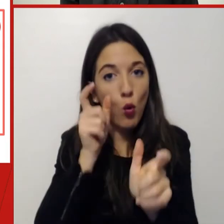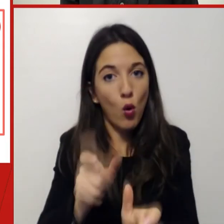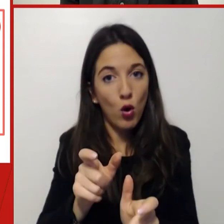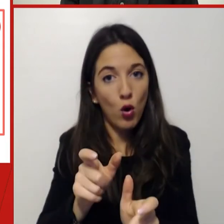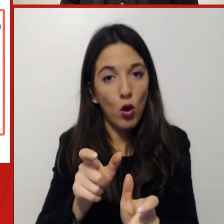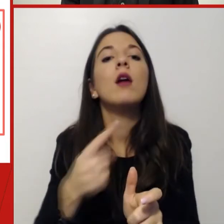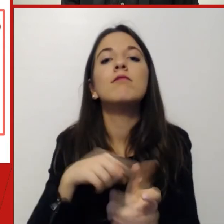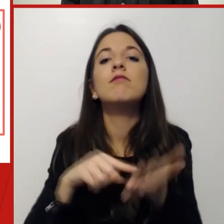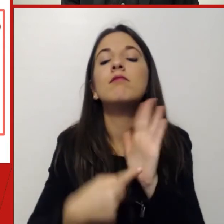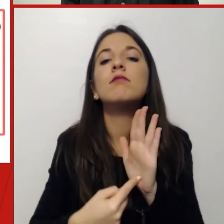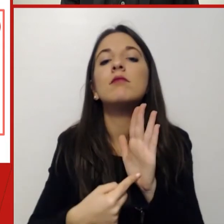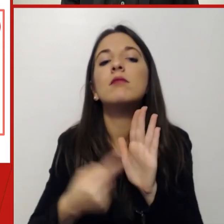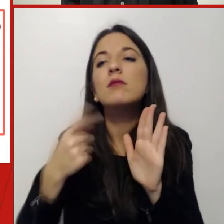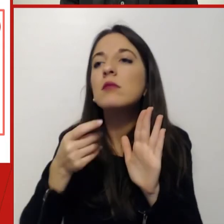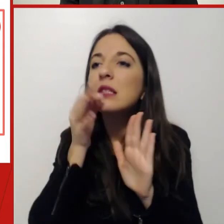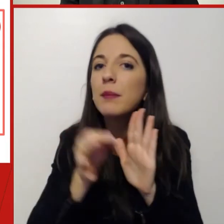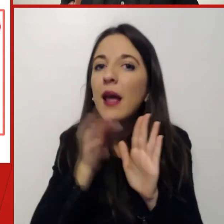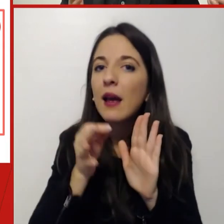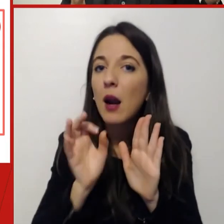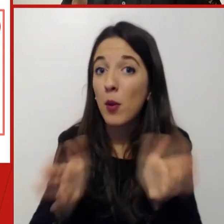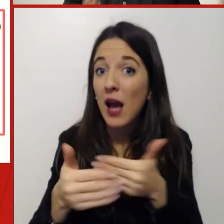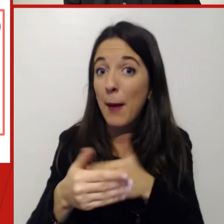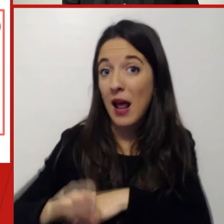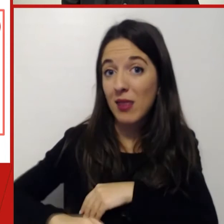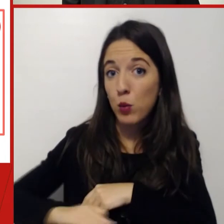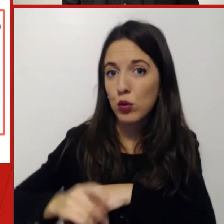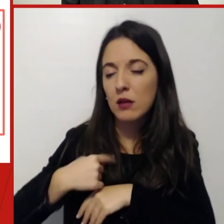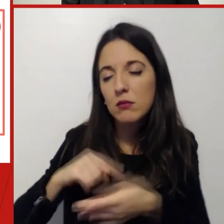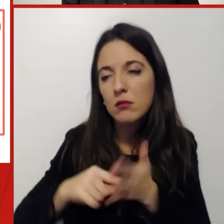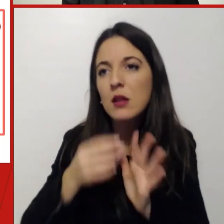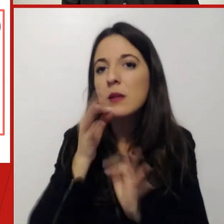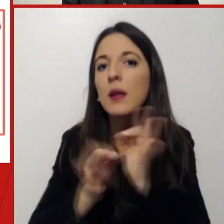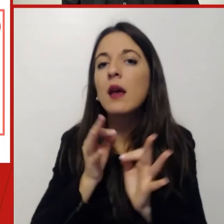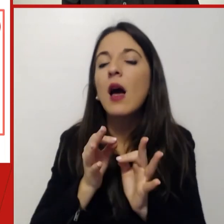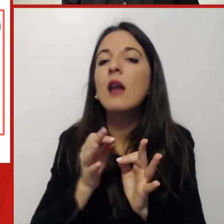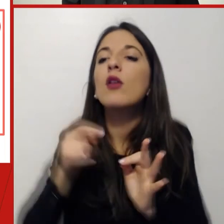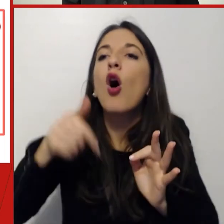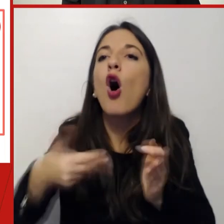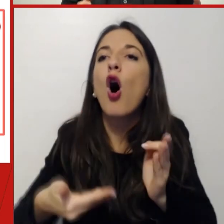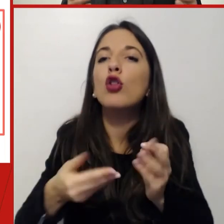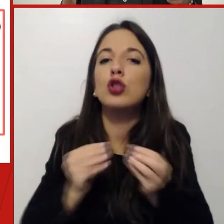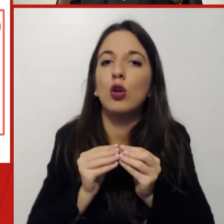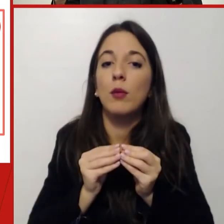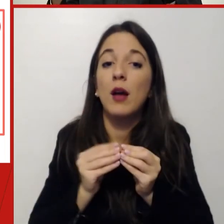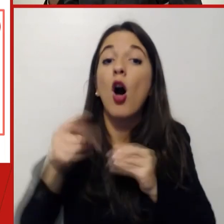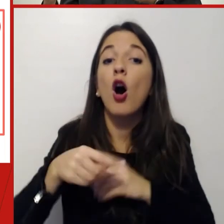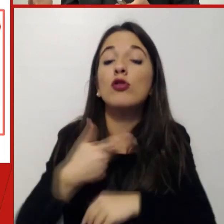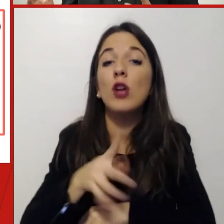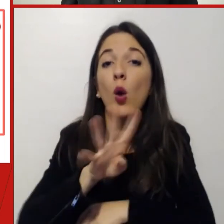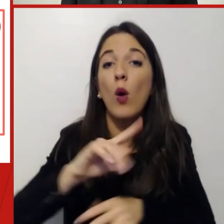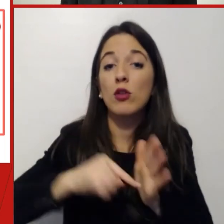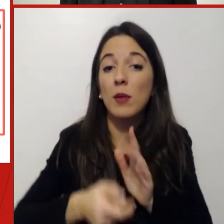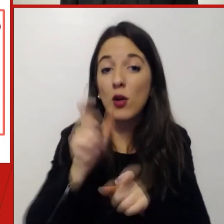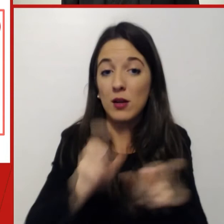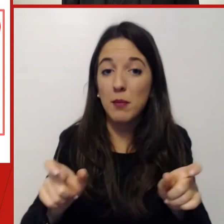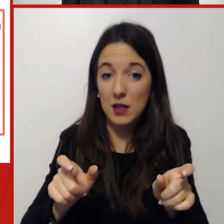cosa c'è in ballo oggi abbiamo circa 4 milioni di persone che fanno smart working c'è